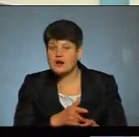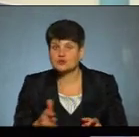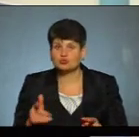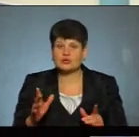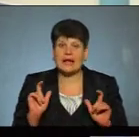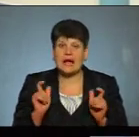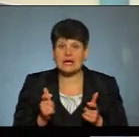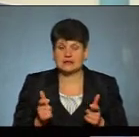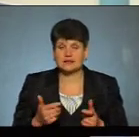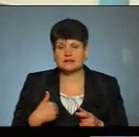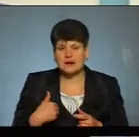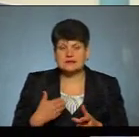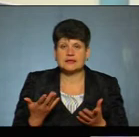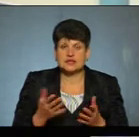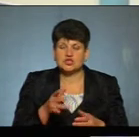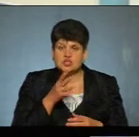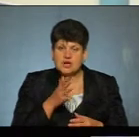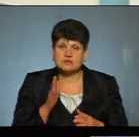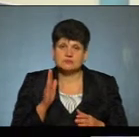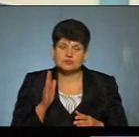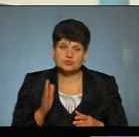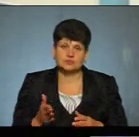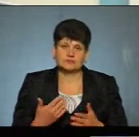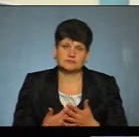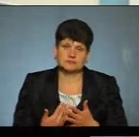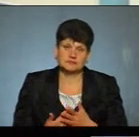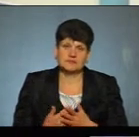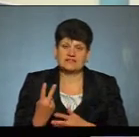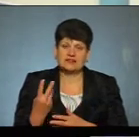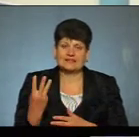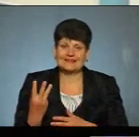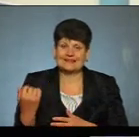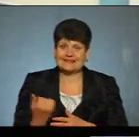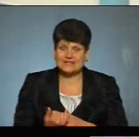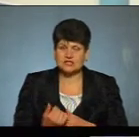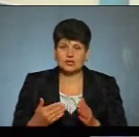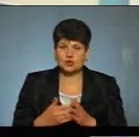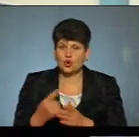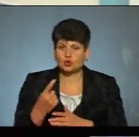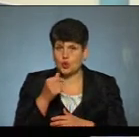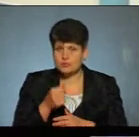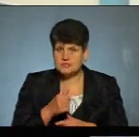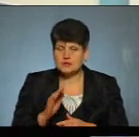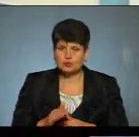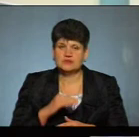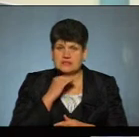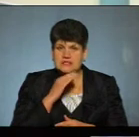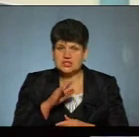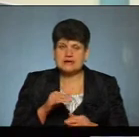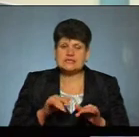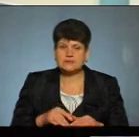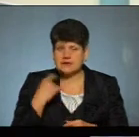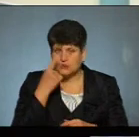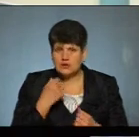Тобто, нас на якийсь період часу, там, десь, умовно, два-три тижні, можливо, до місяця достатньо засобів індивідуального